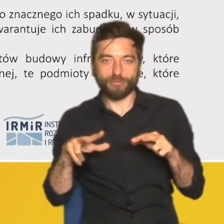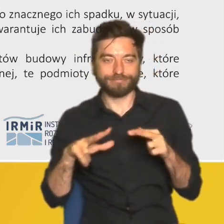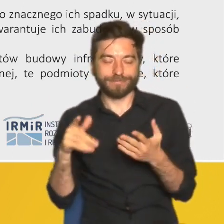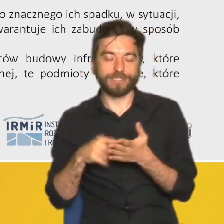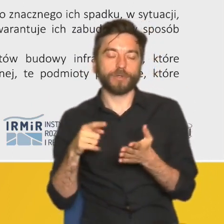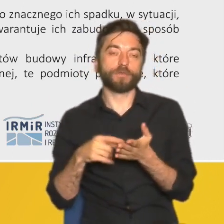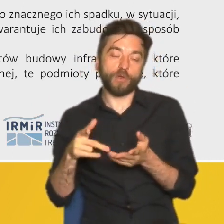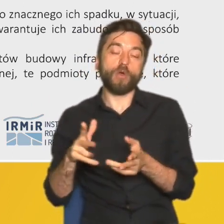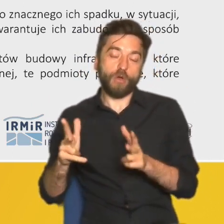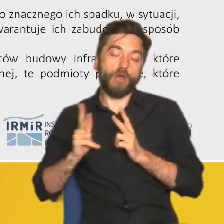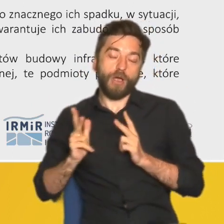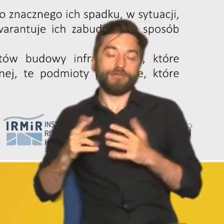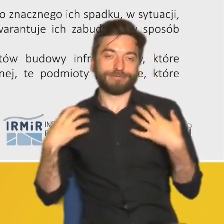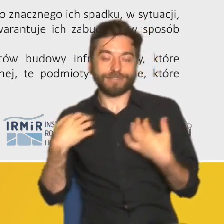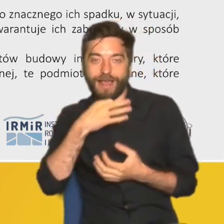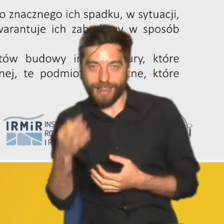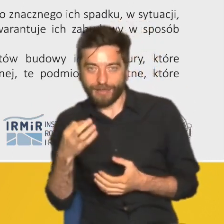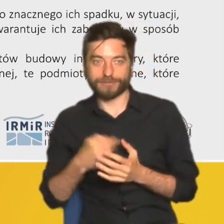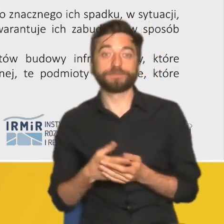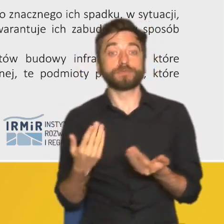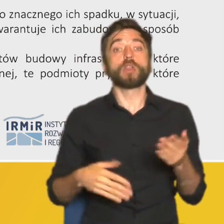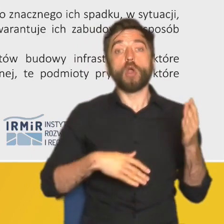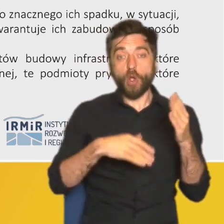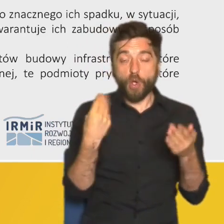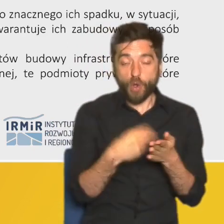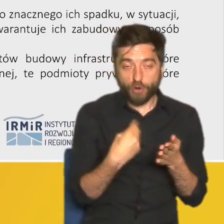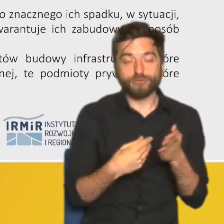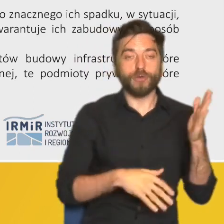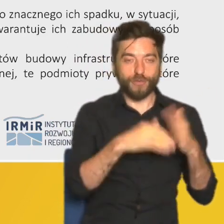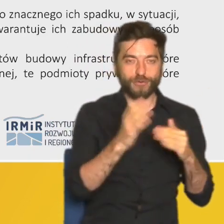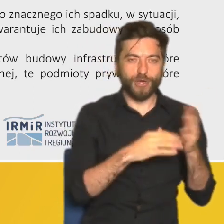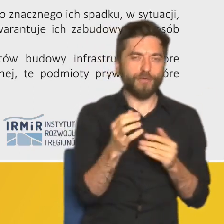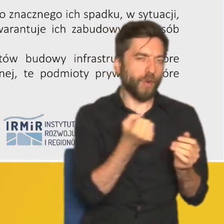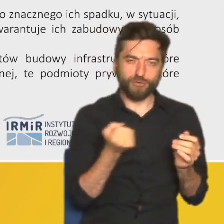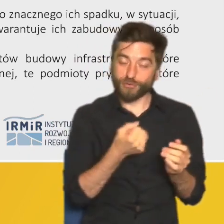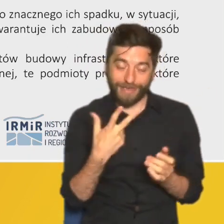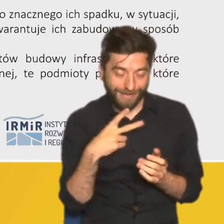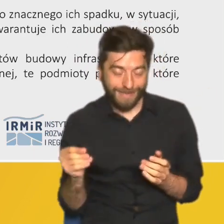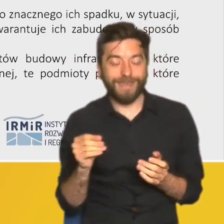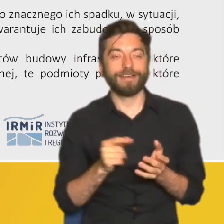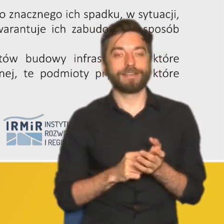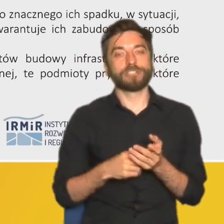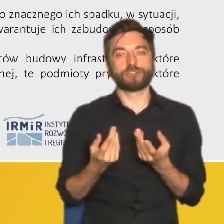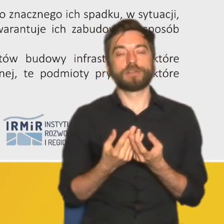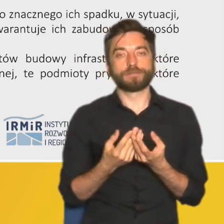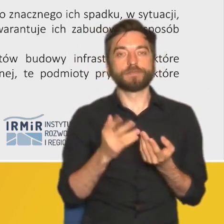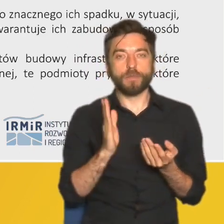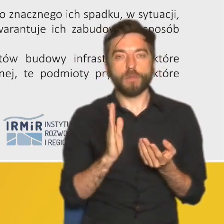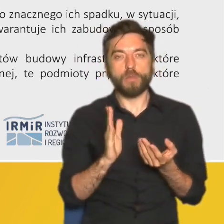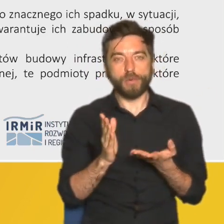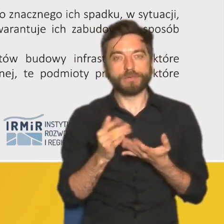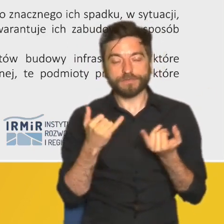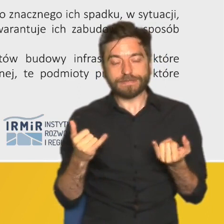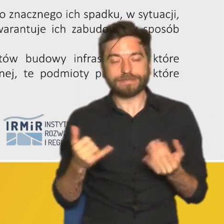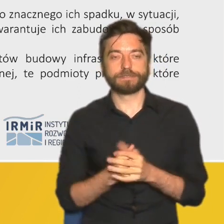lepszy komfort życia i to są oczywiście koszty budowy to nie są koszty utrzymania eksploatacji tego zasobu